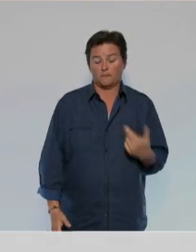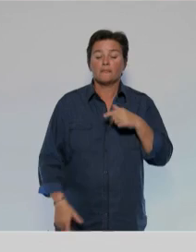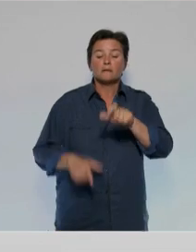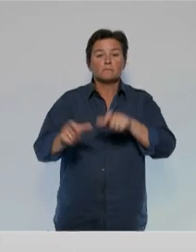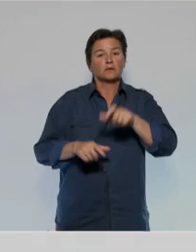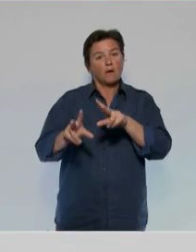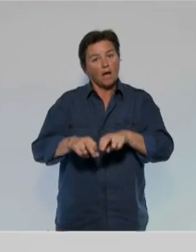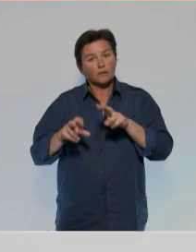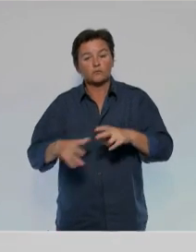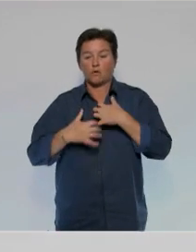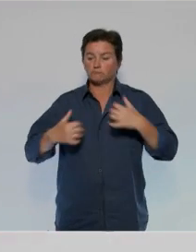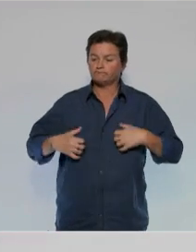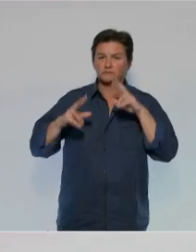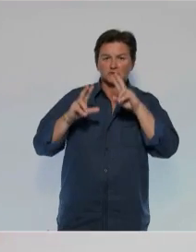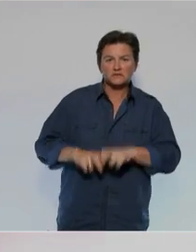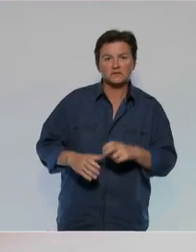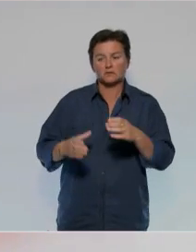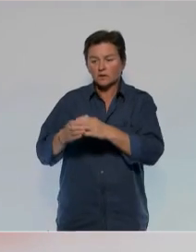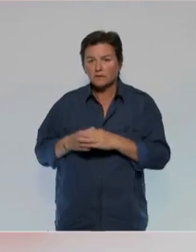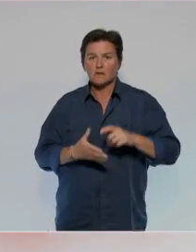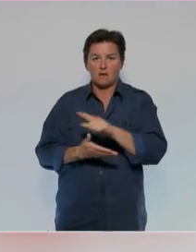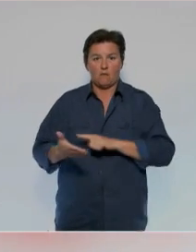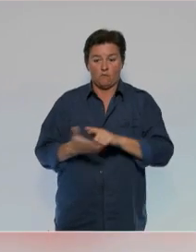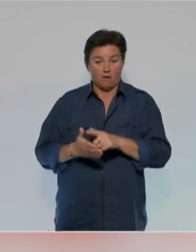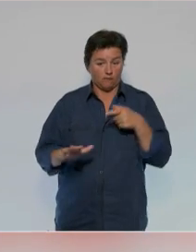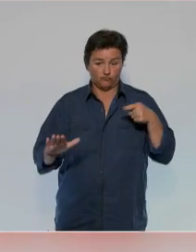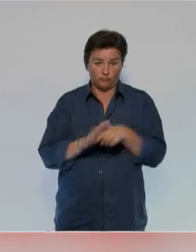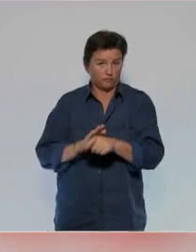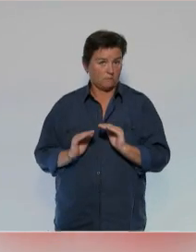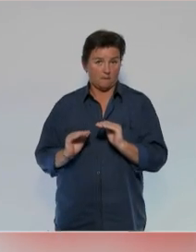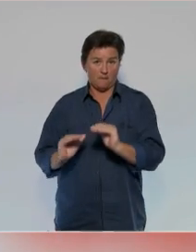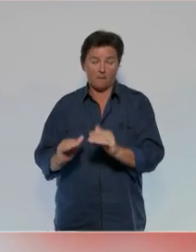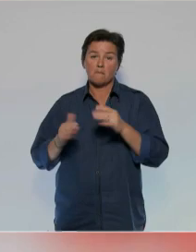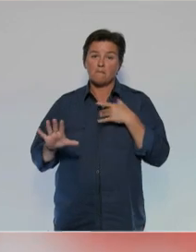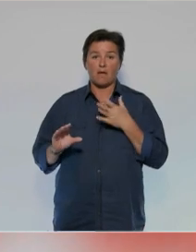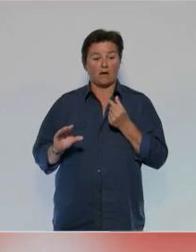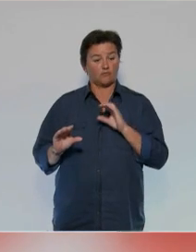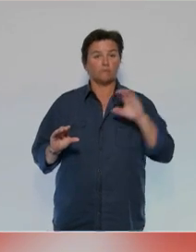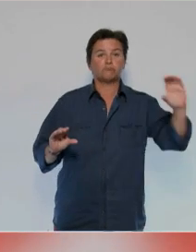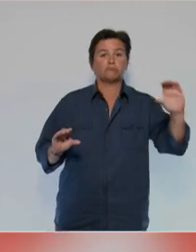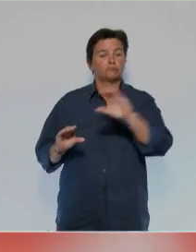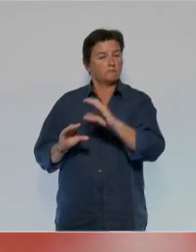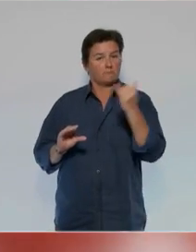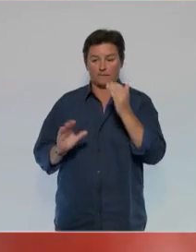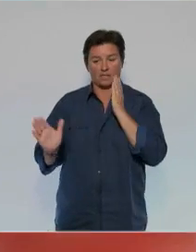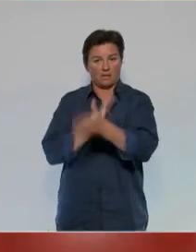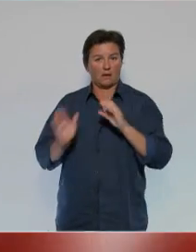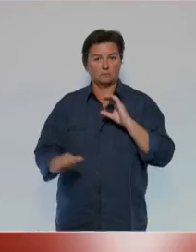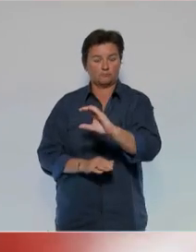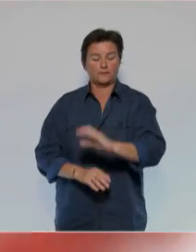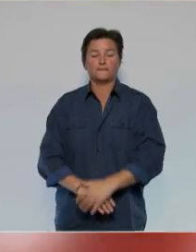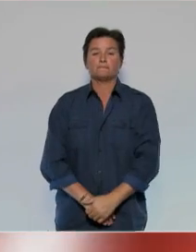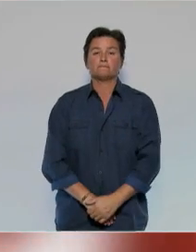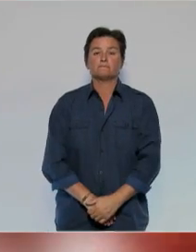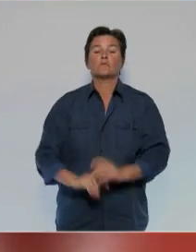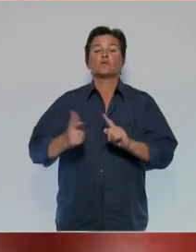garantirons aux agriculteurs, aux chercheurs et aux collectivités locales les mêmes subventions qu'actuellement sans que cet argent ne transite